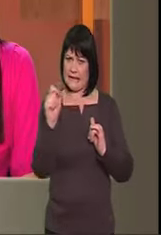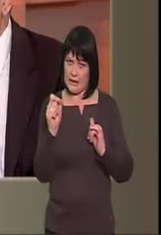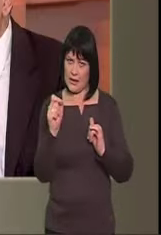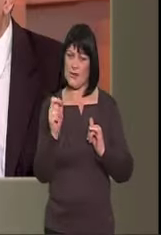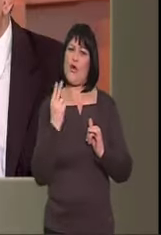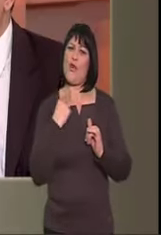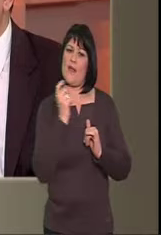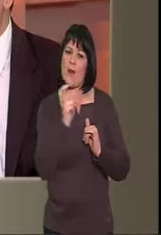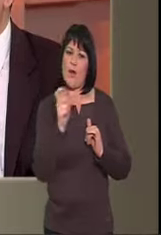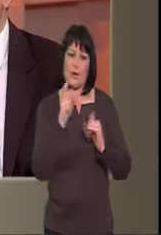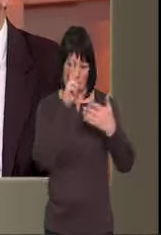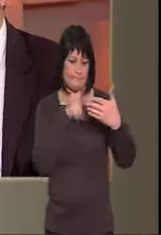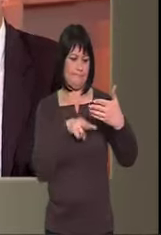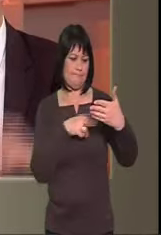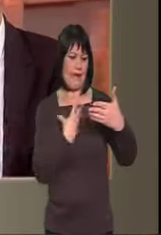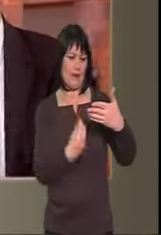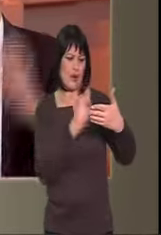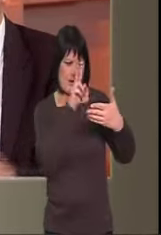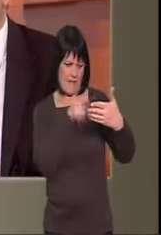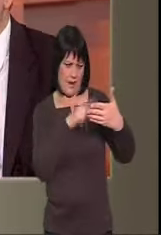και βλέπει την εκτινογραφία στο ίντερνετ. Από πουδήποτε βρίσκεται.